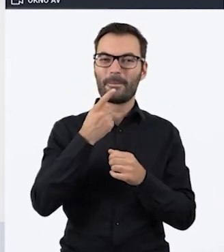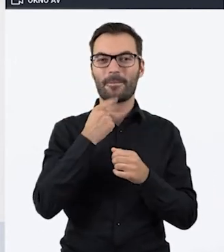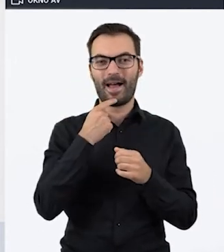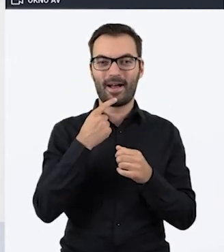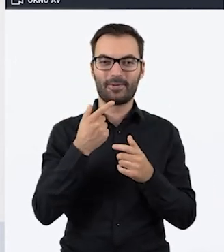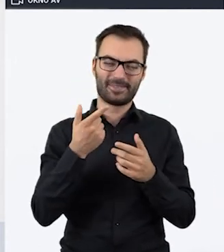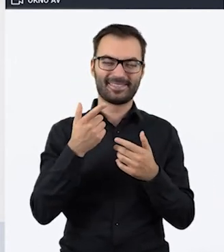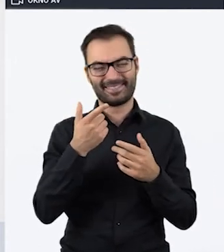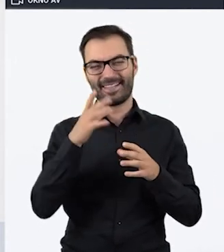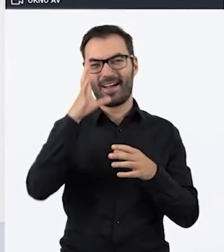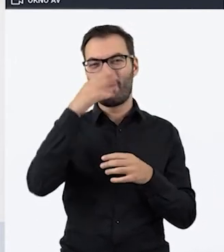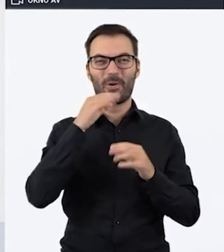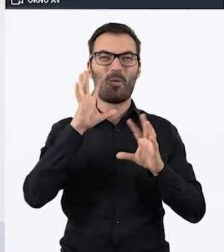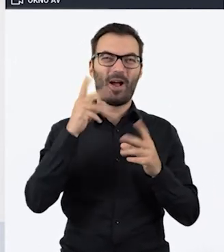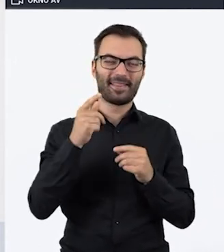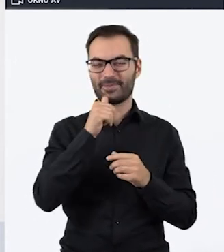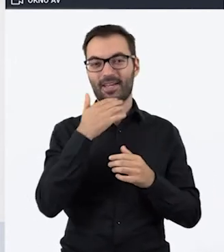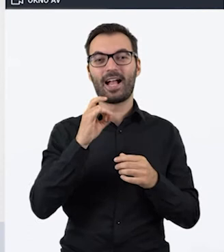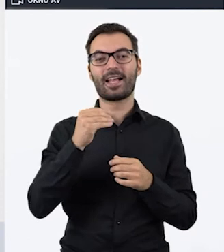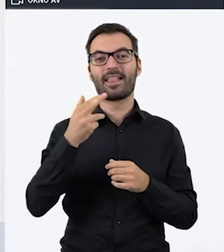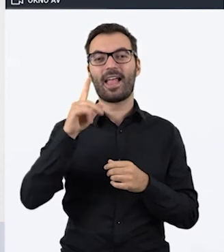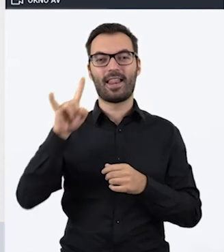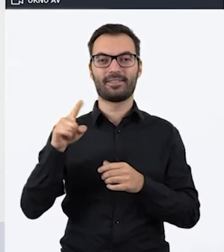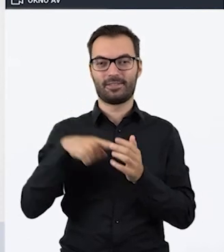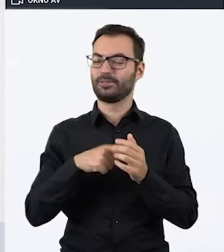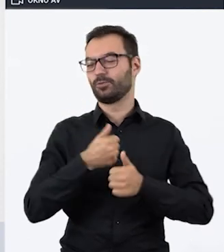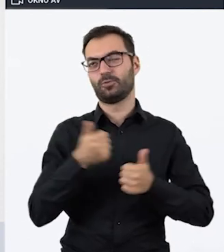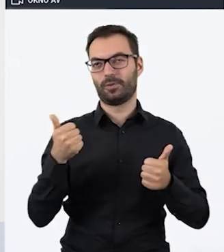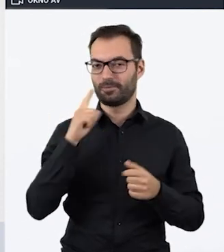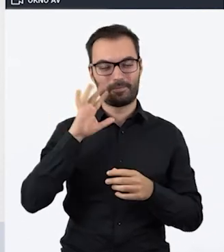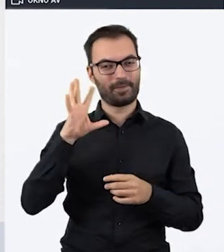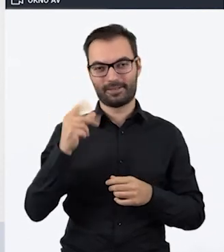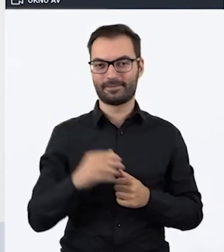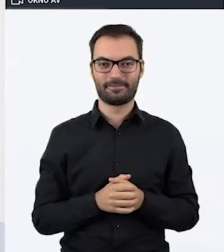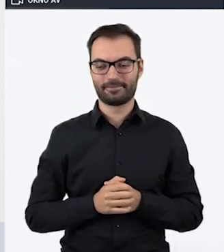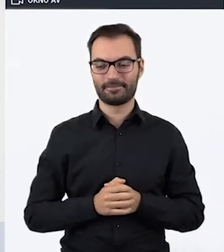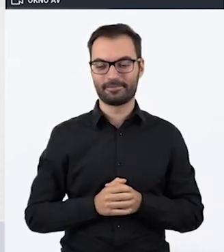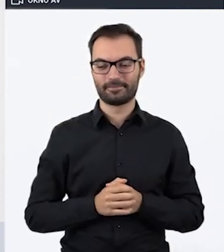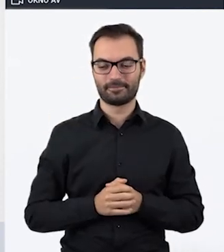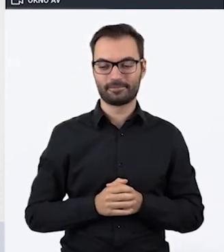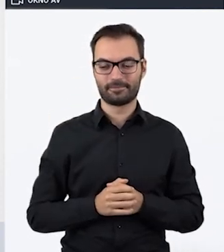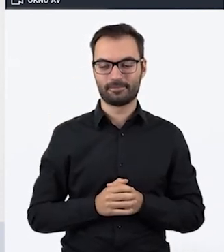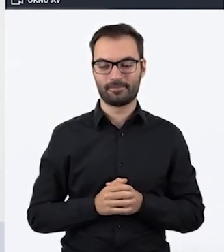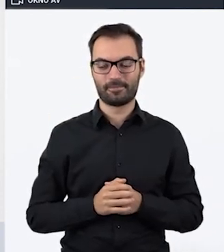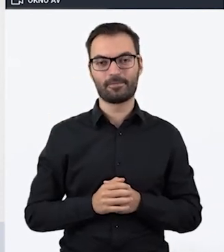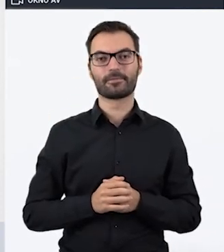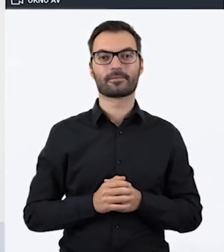zachęcająca szata graficzna. Geniali pod tym względem wygrywa bez dwóch zdań i